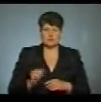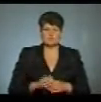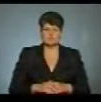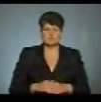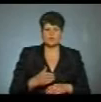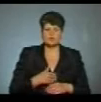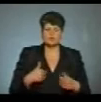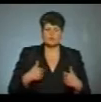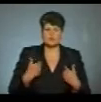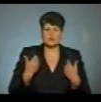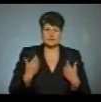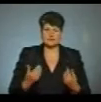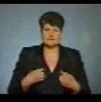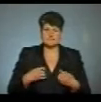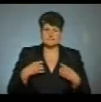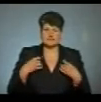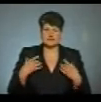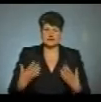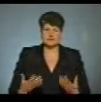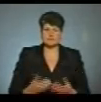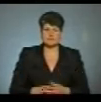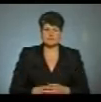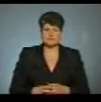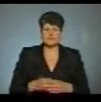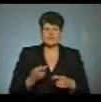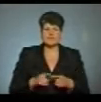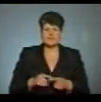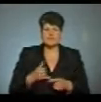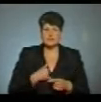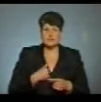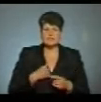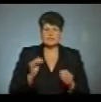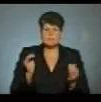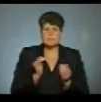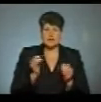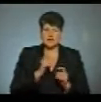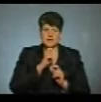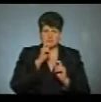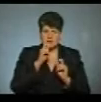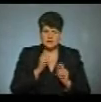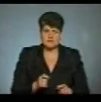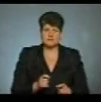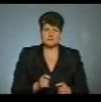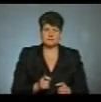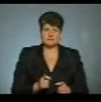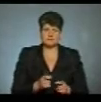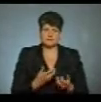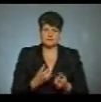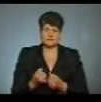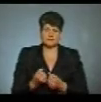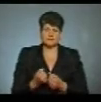привітати з святами. Це від нас такий маленький презент. Тримайте.